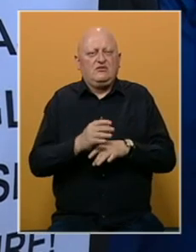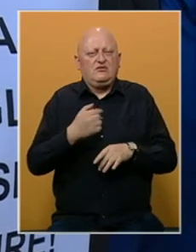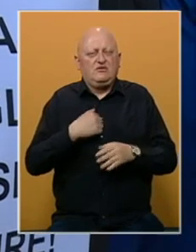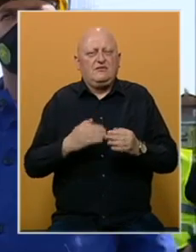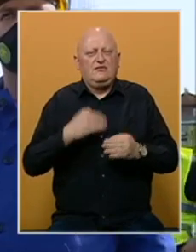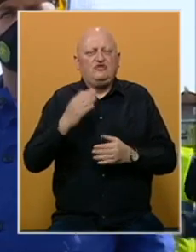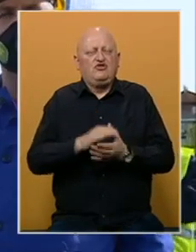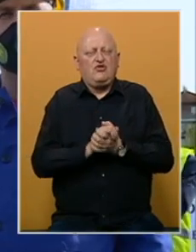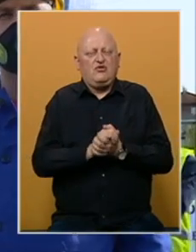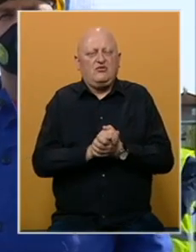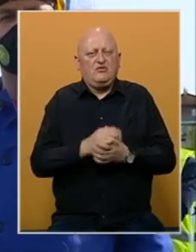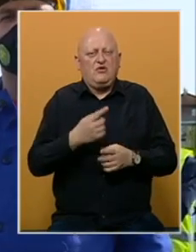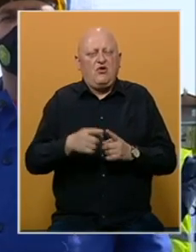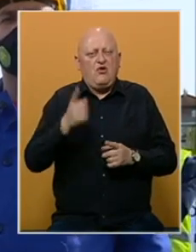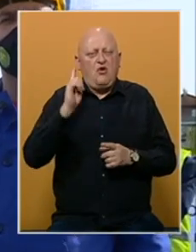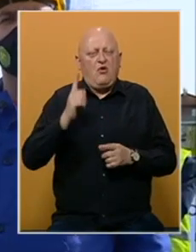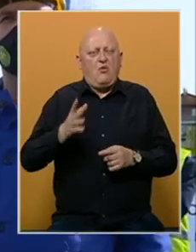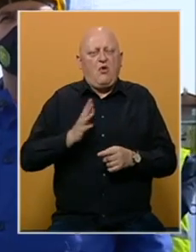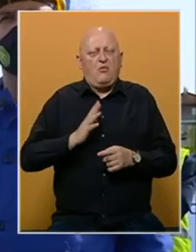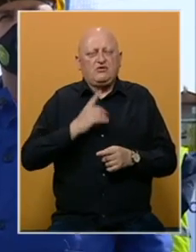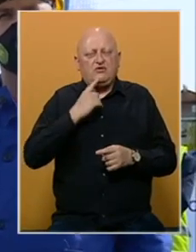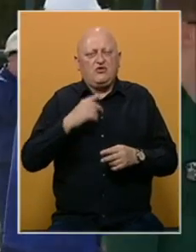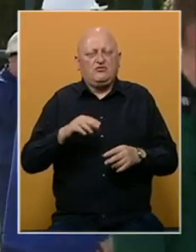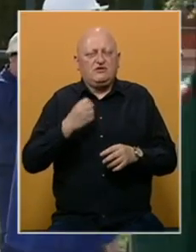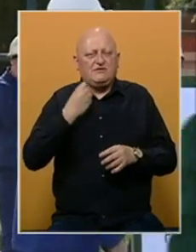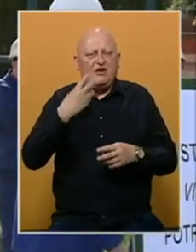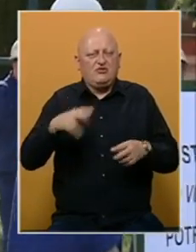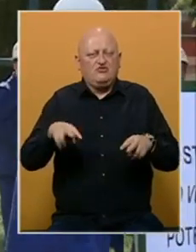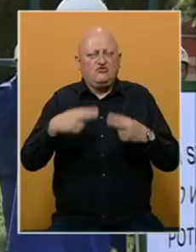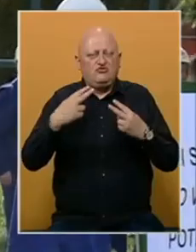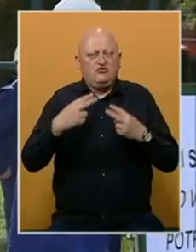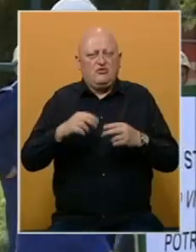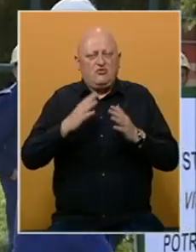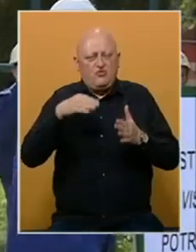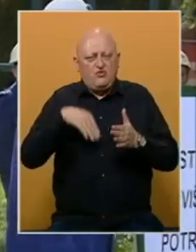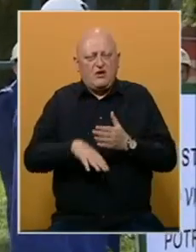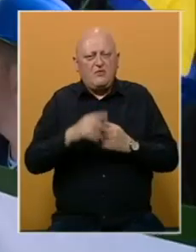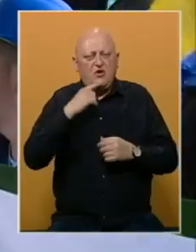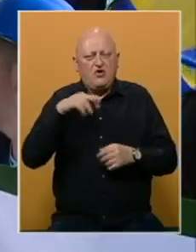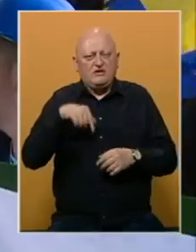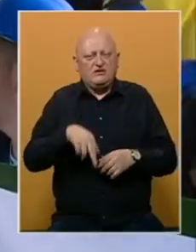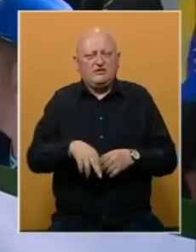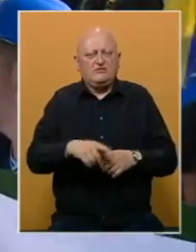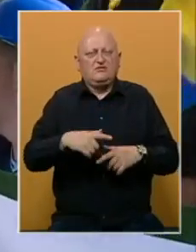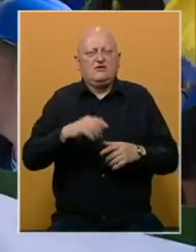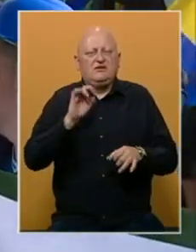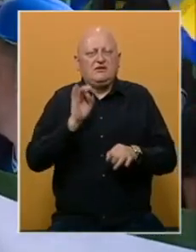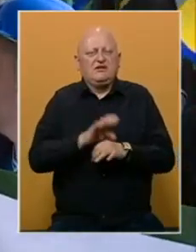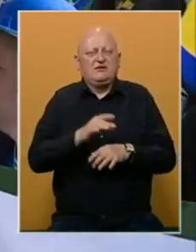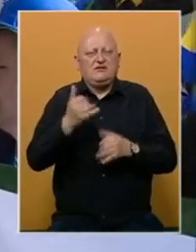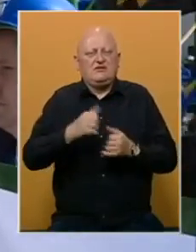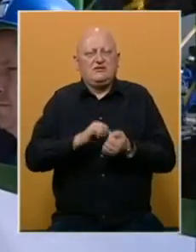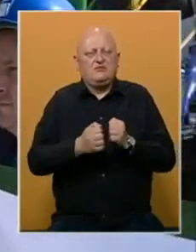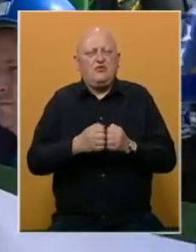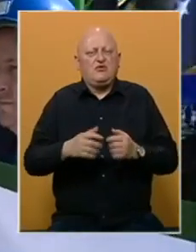više od pozdrava. Osim što je opomena za opasnosti sa kojima se svakodnevno suočavaju u jamama u koje silaze, sretno danas predstavlja